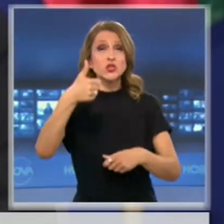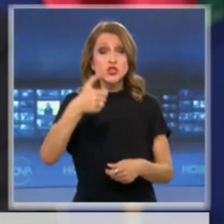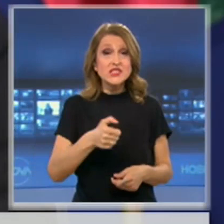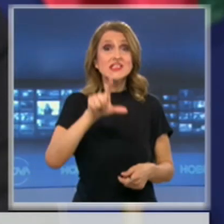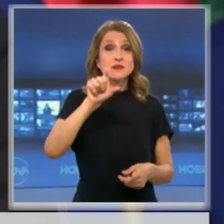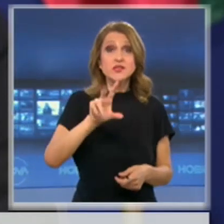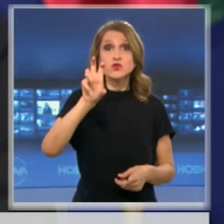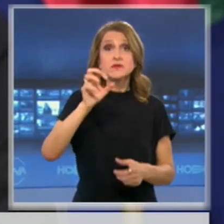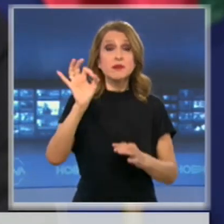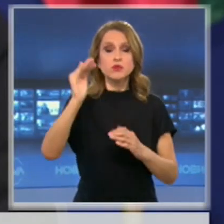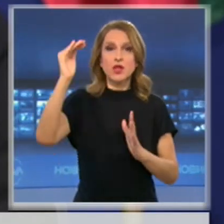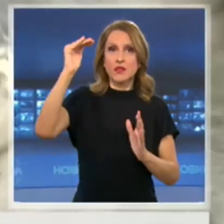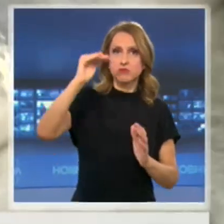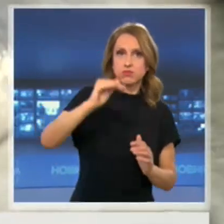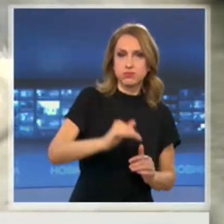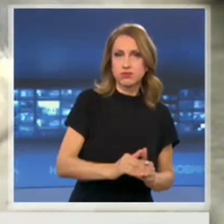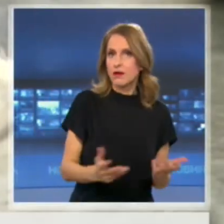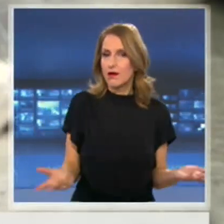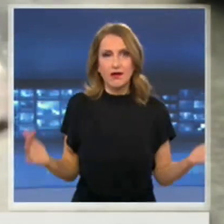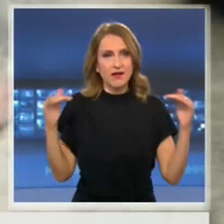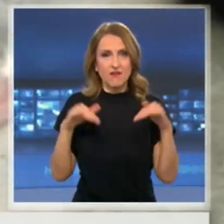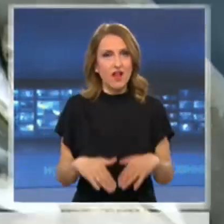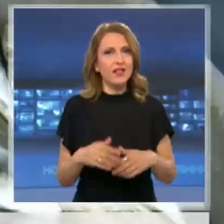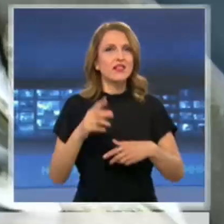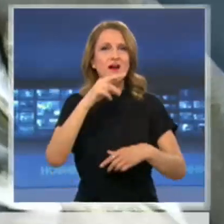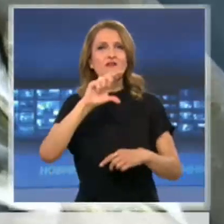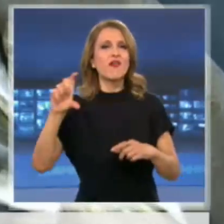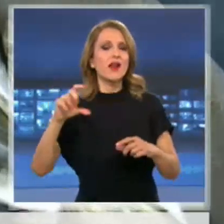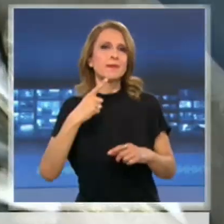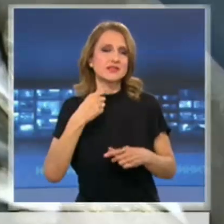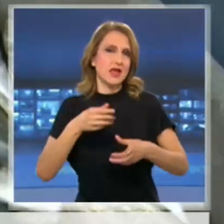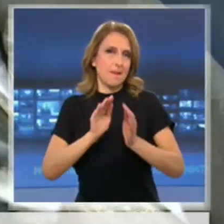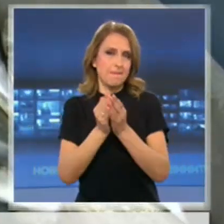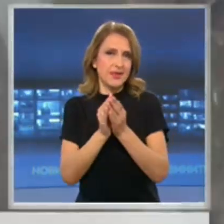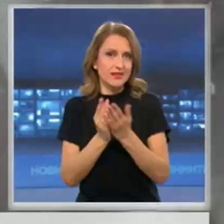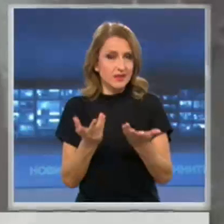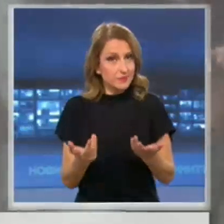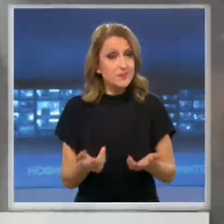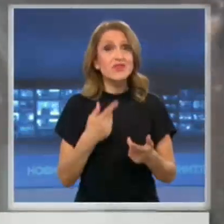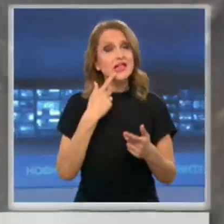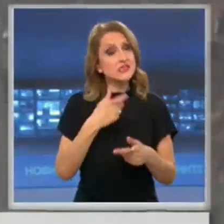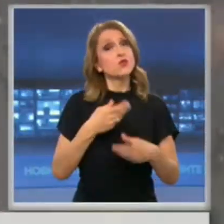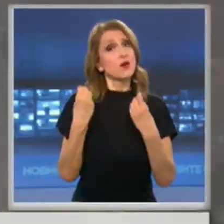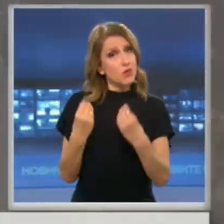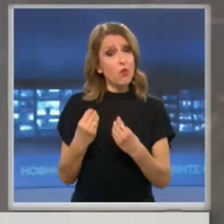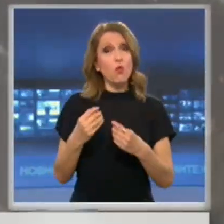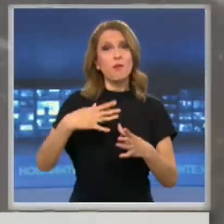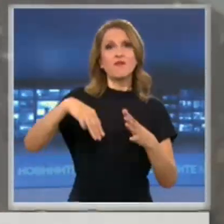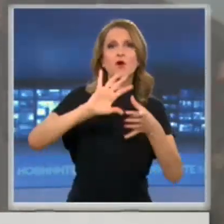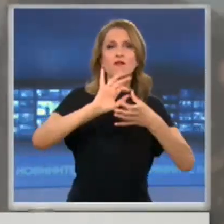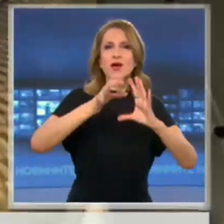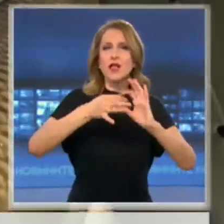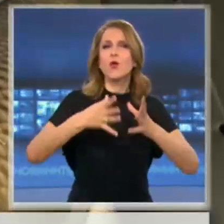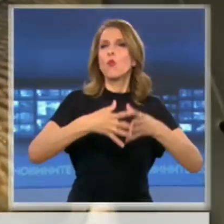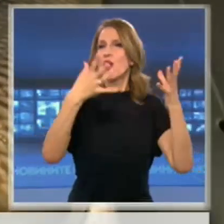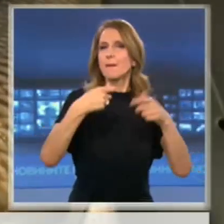което е пагубно за една ферма за миди. За това превестват продажбата на продукти родно производство във веригите магазини у нас и искат мярката да